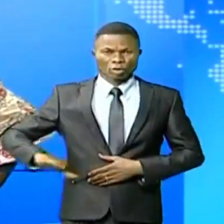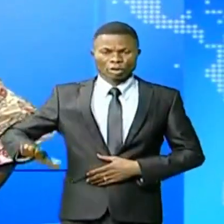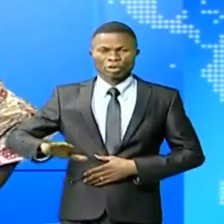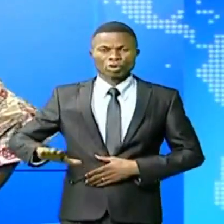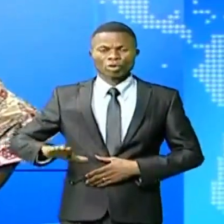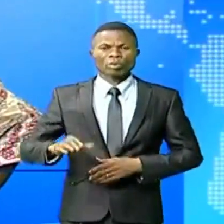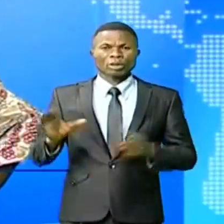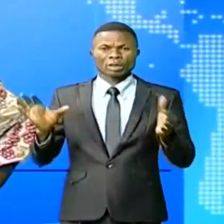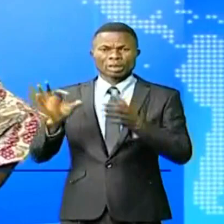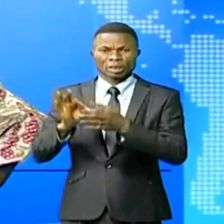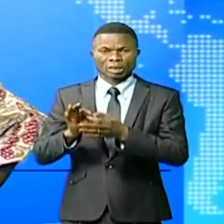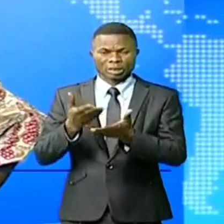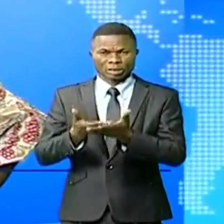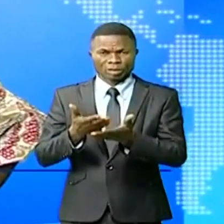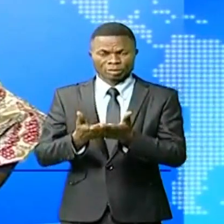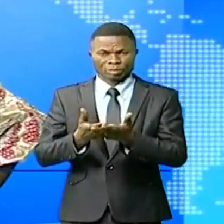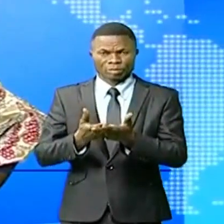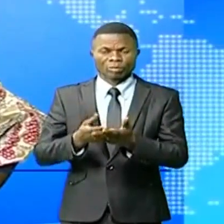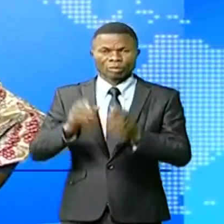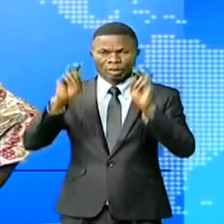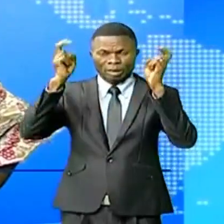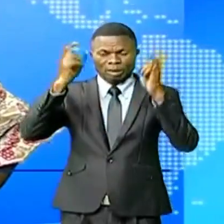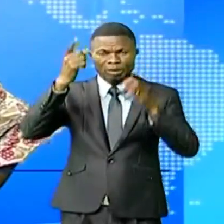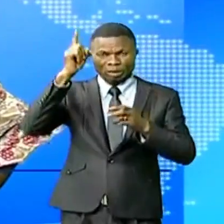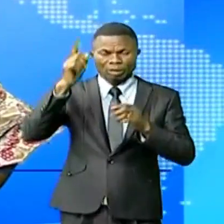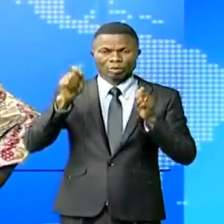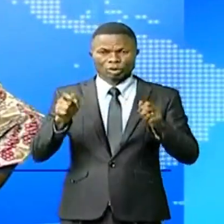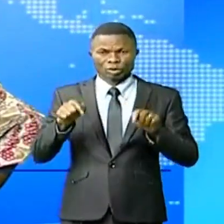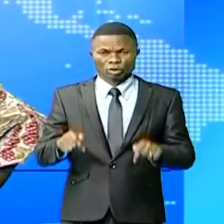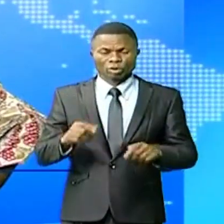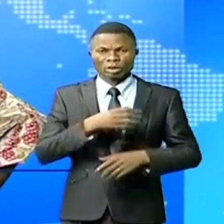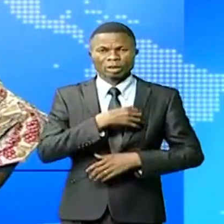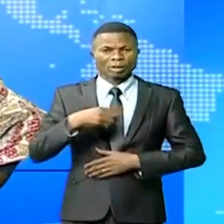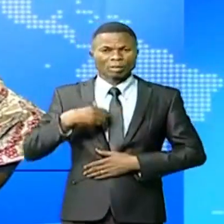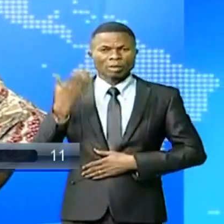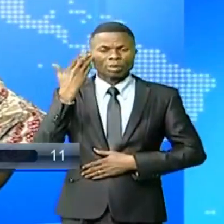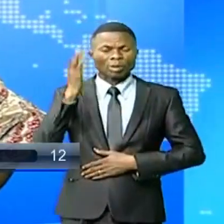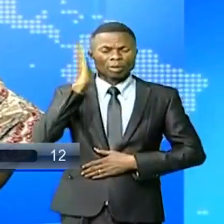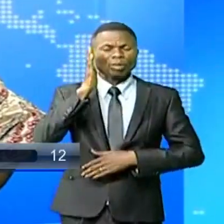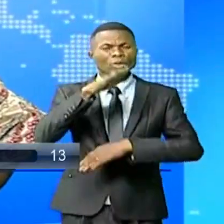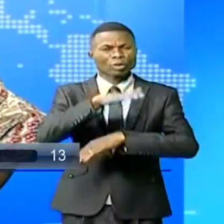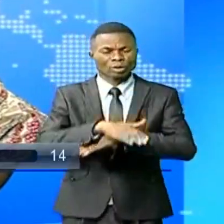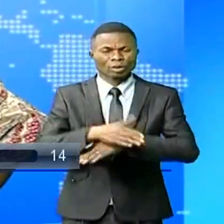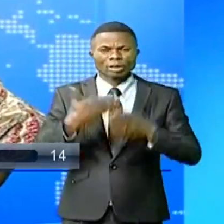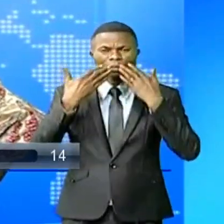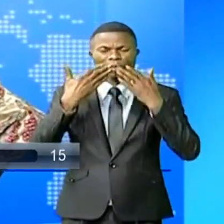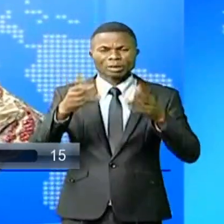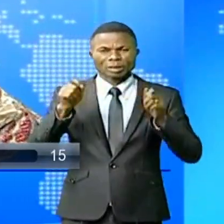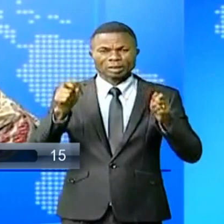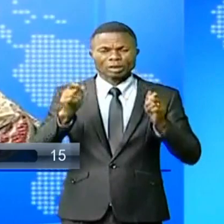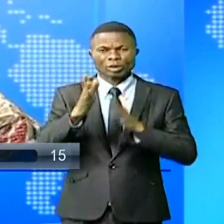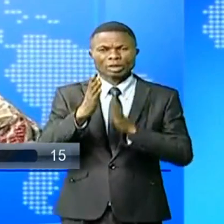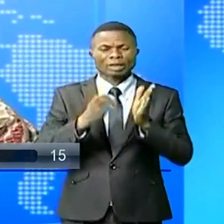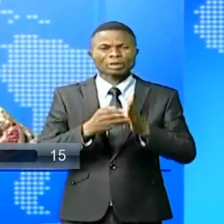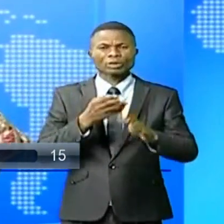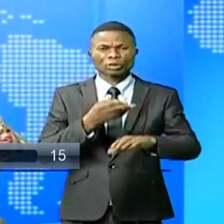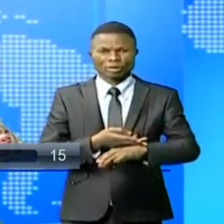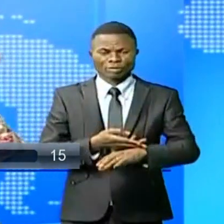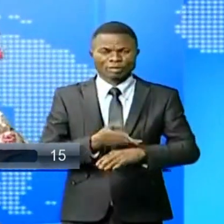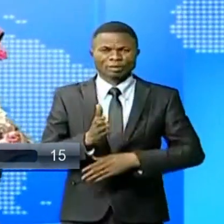climatique.'est l'unique titre de ce journal. Mesdames et Messieurs, bonsoir et bienvenue dans ce journal.